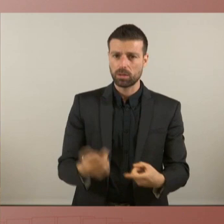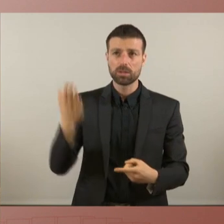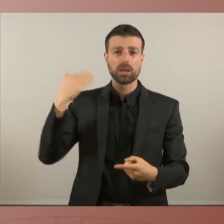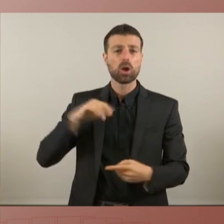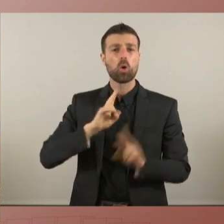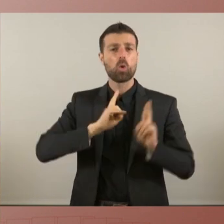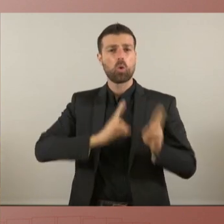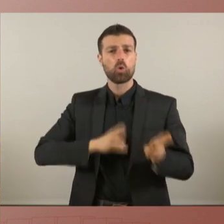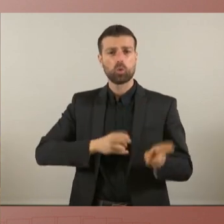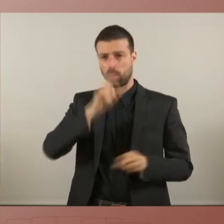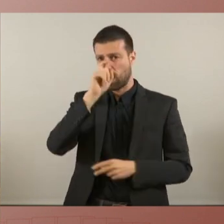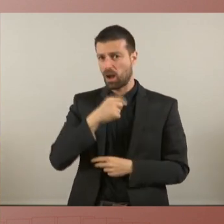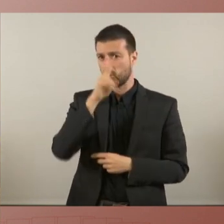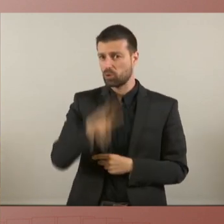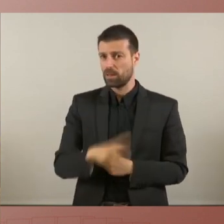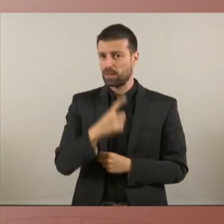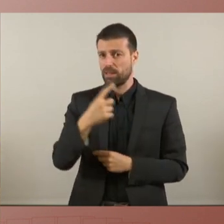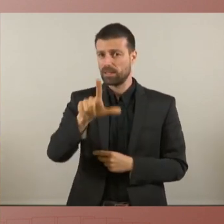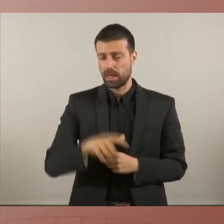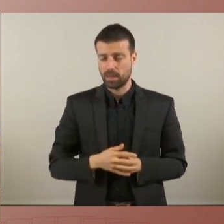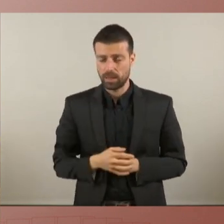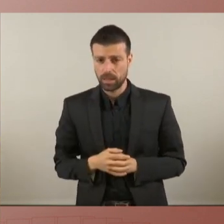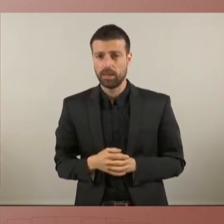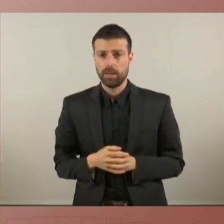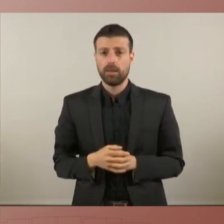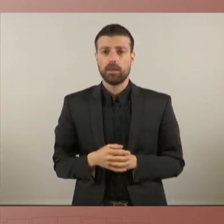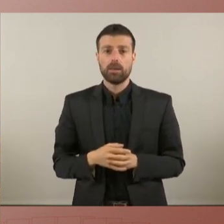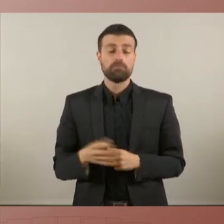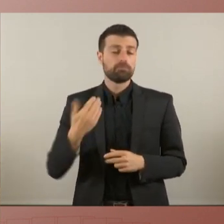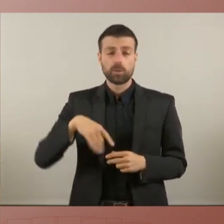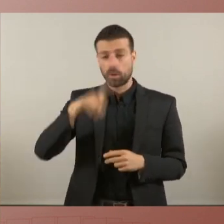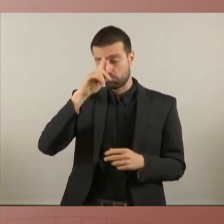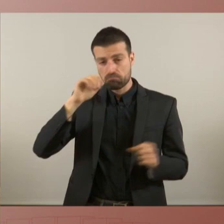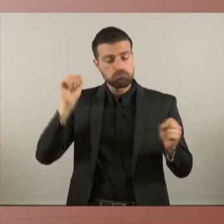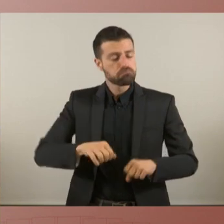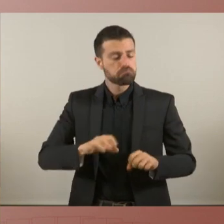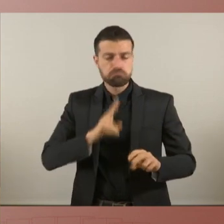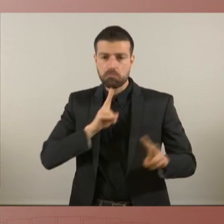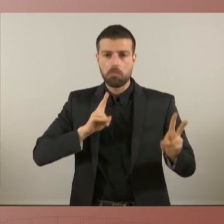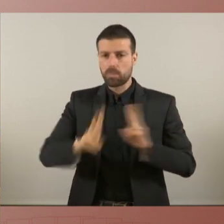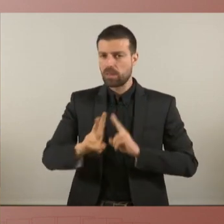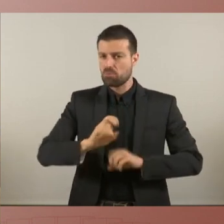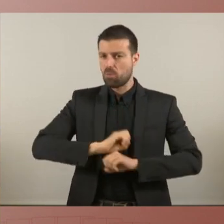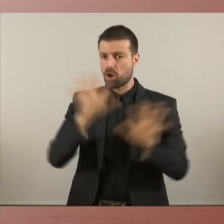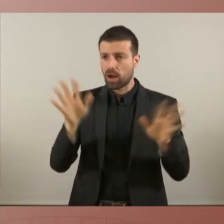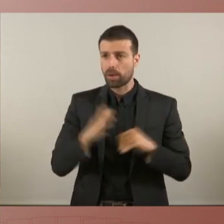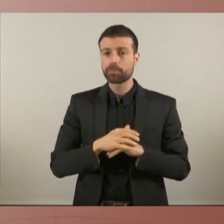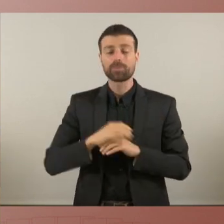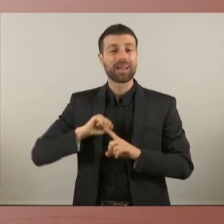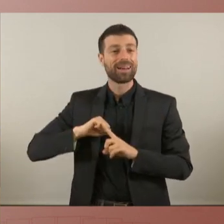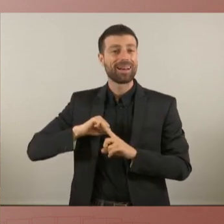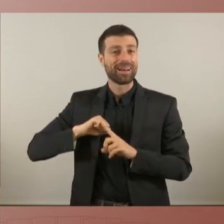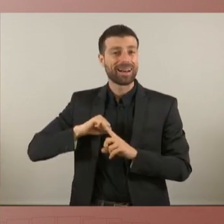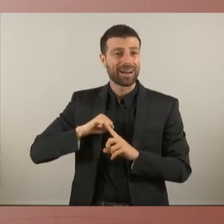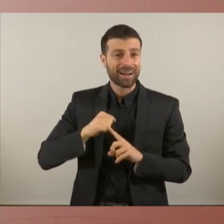'octubre del 2017 han sigut contundents i aquesta repressió paralitzant